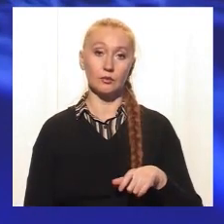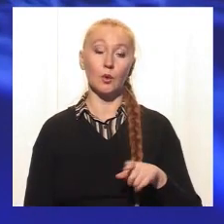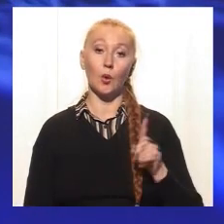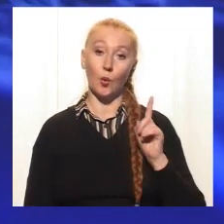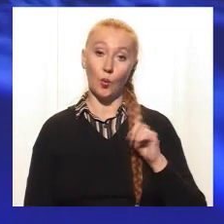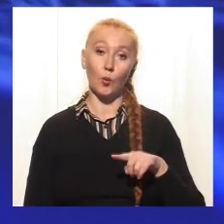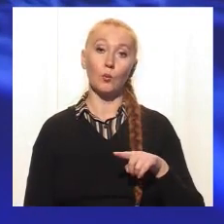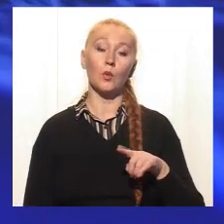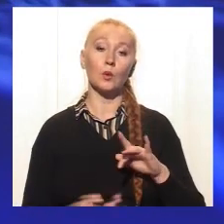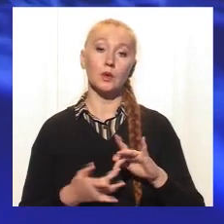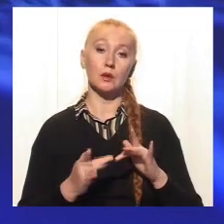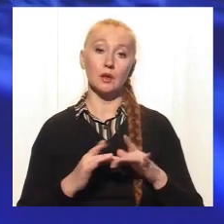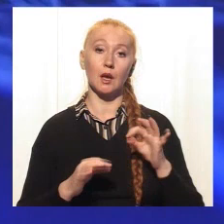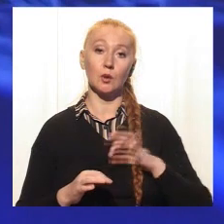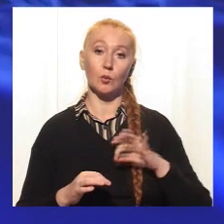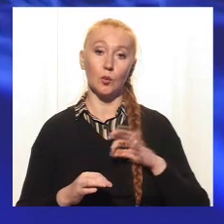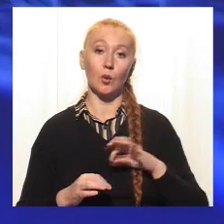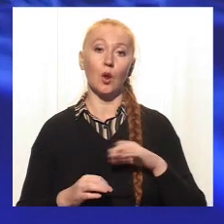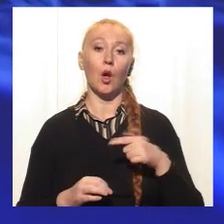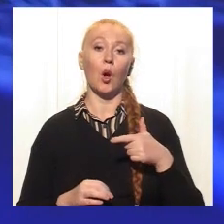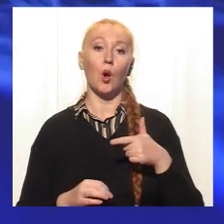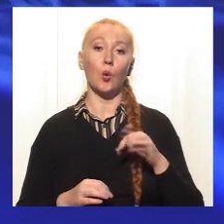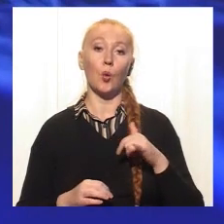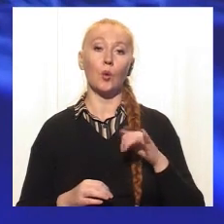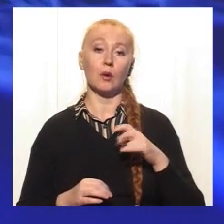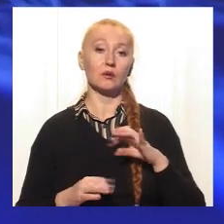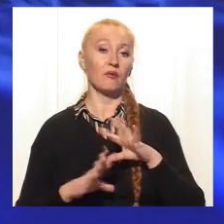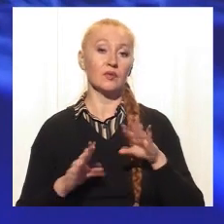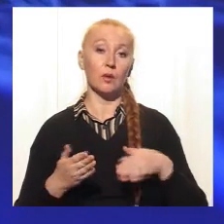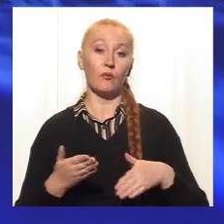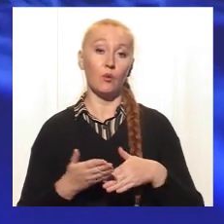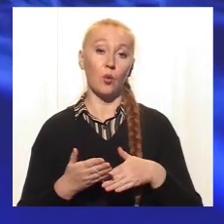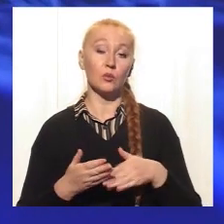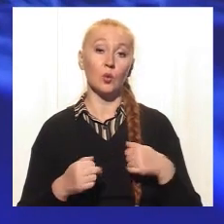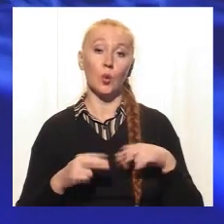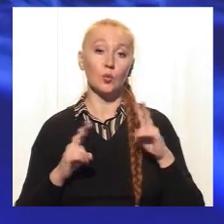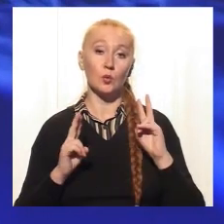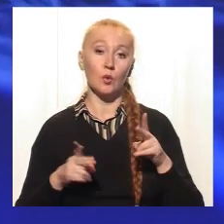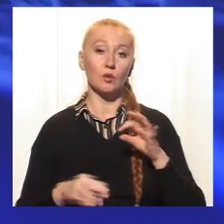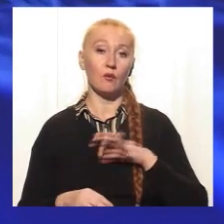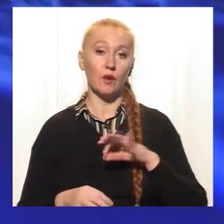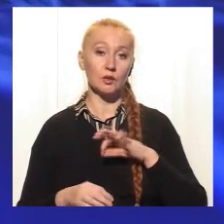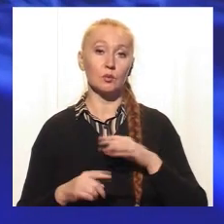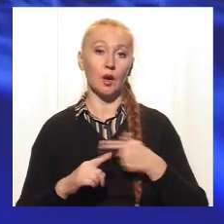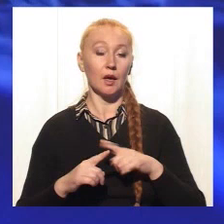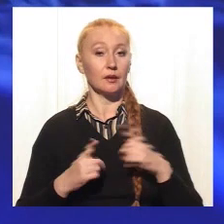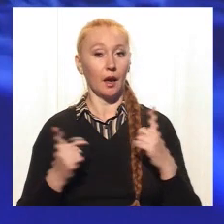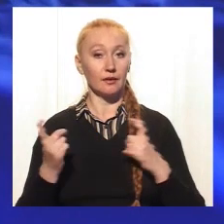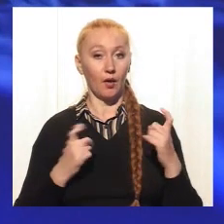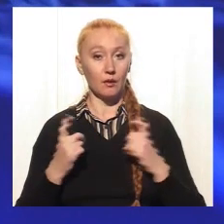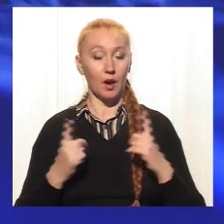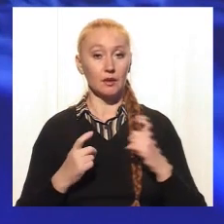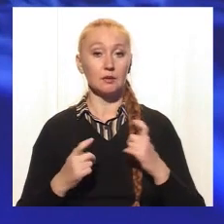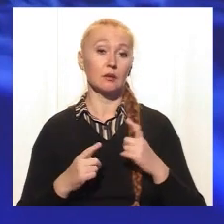би умеють пользоватися інтернетом, гугл всем в допомогу, але, тим не мене, вони не умеють воспользоватися, наверное, цей інформацією.